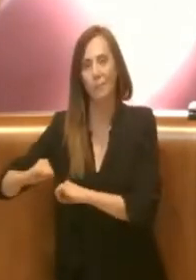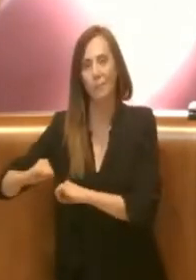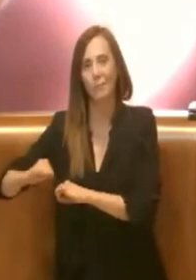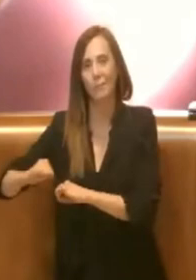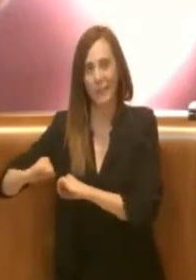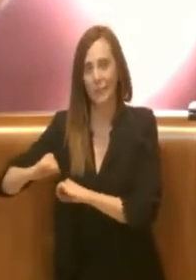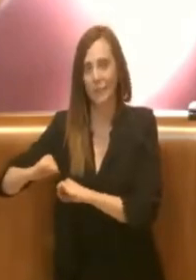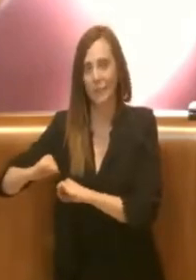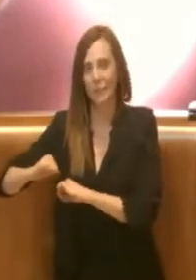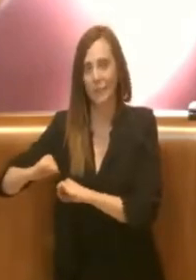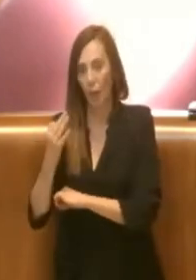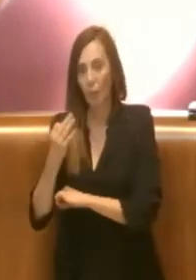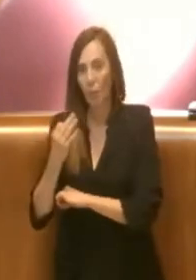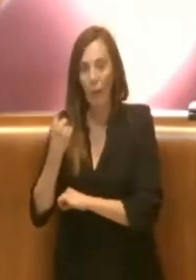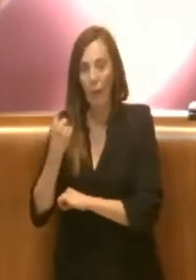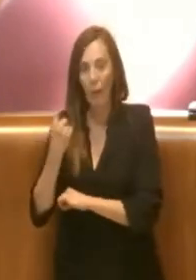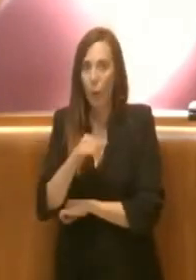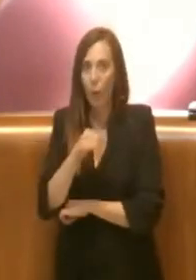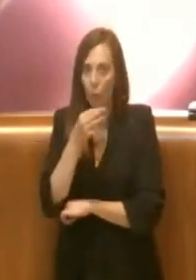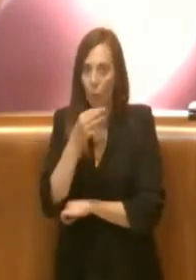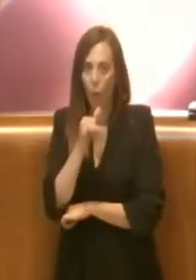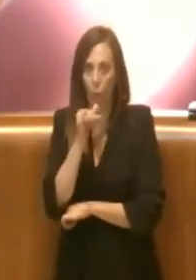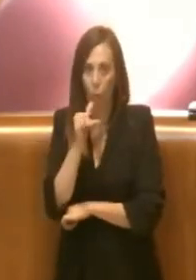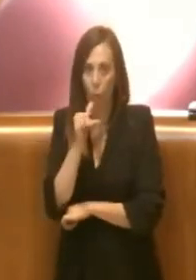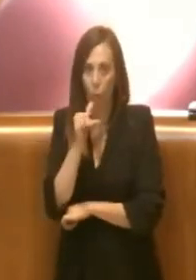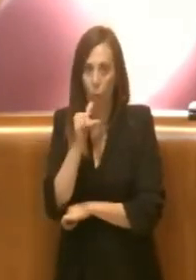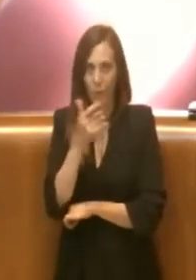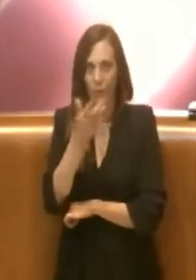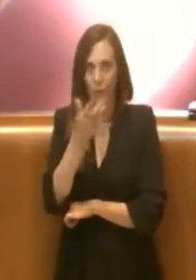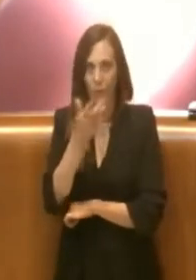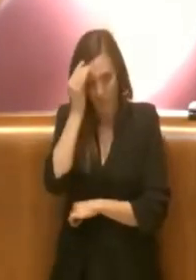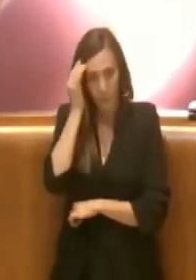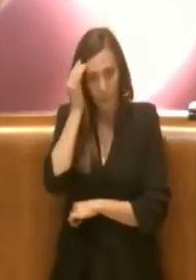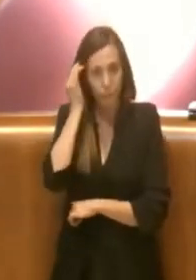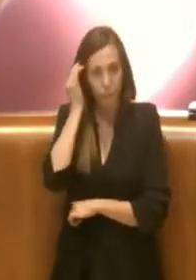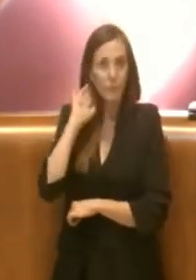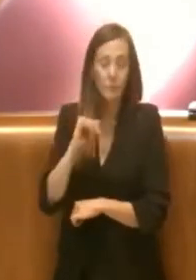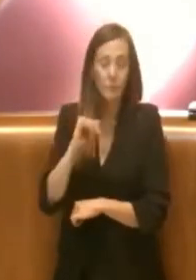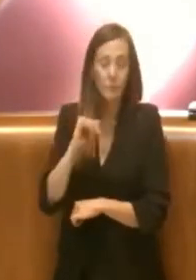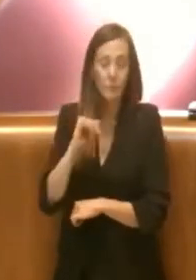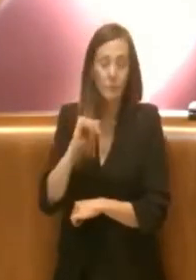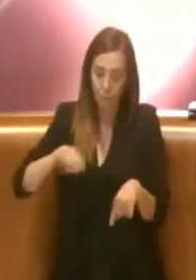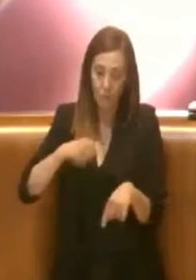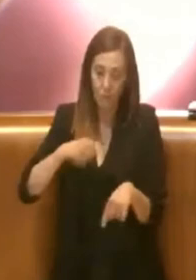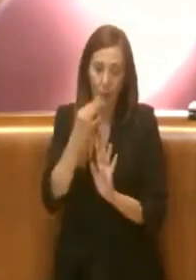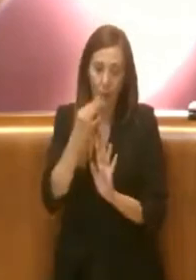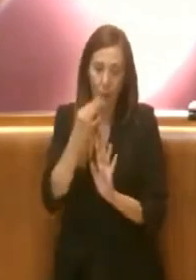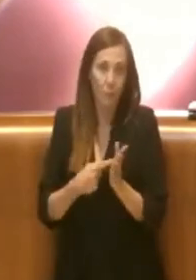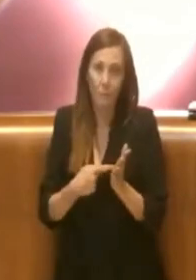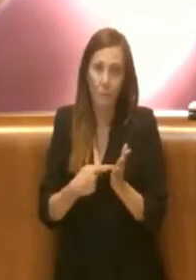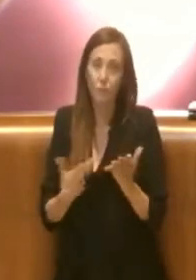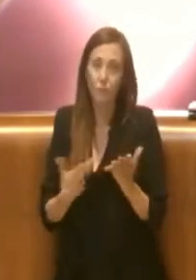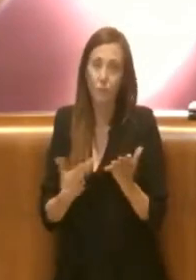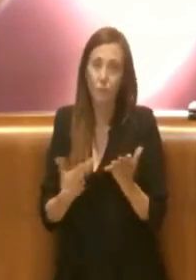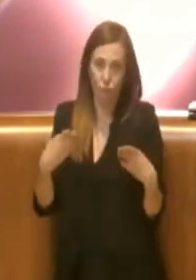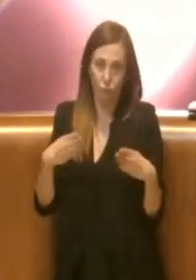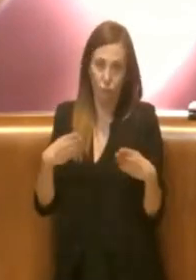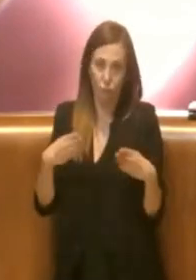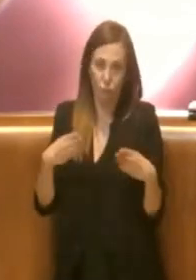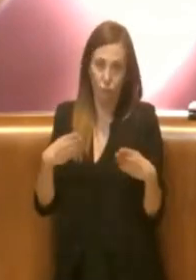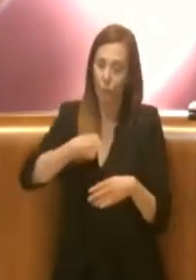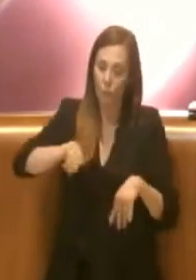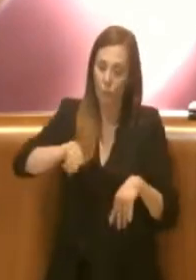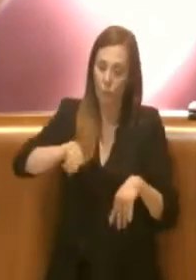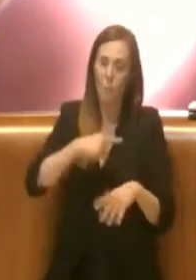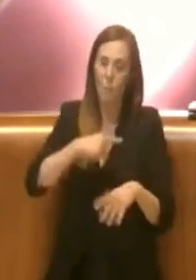molto utile. Quindi ci accingiamo a chiudere questo regolamento, consegno naturalmente il voto